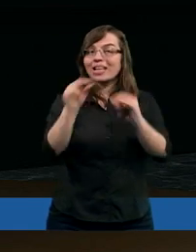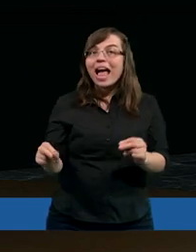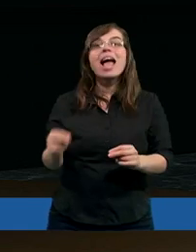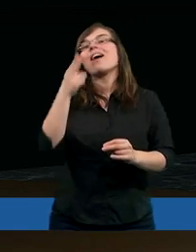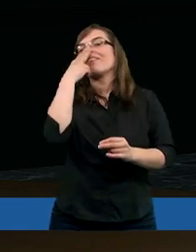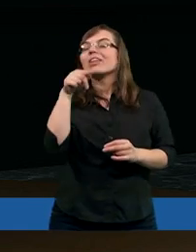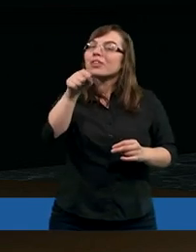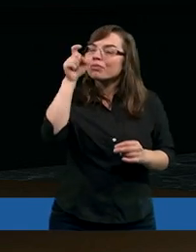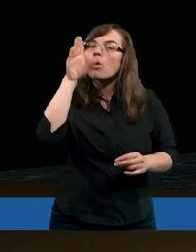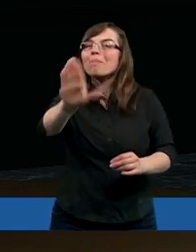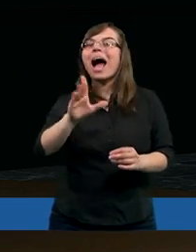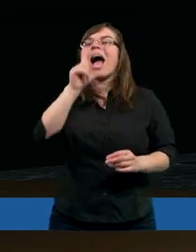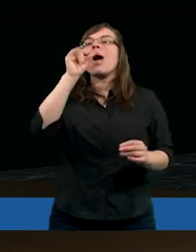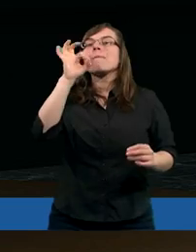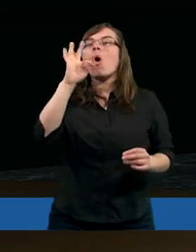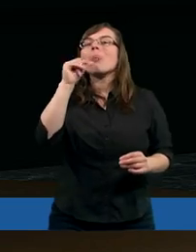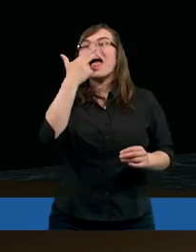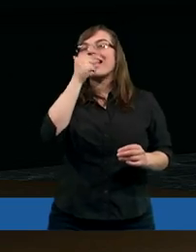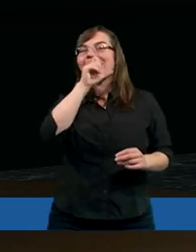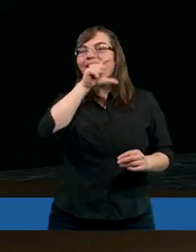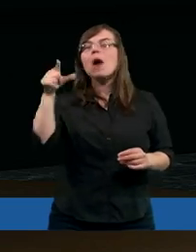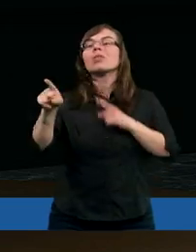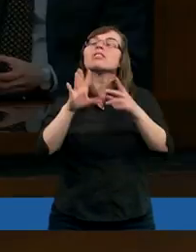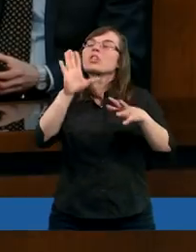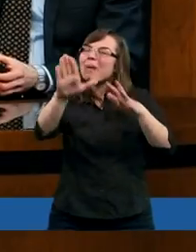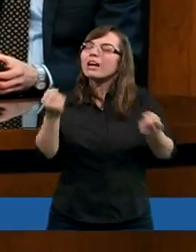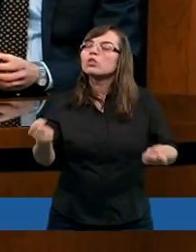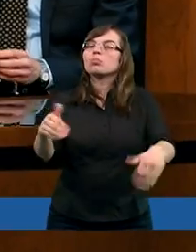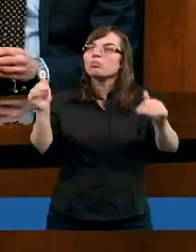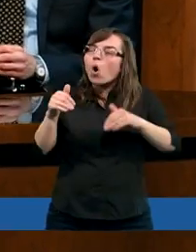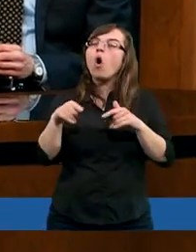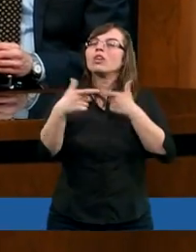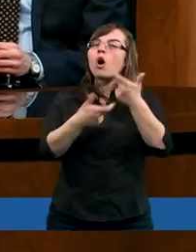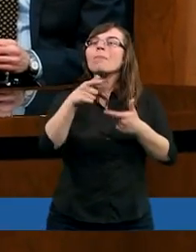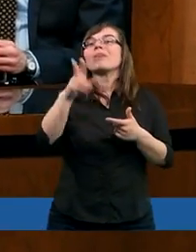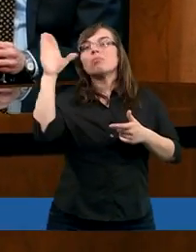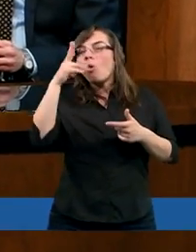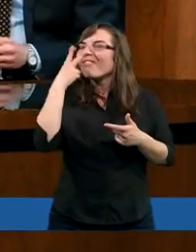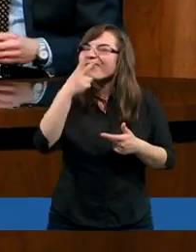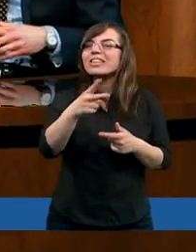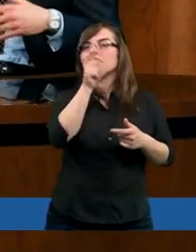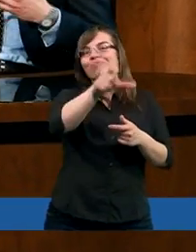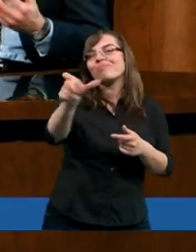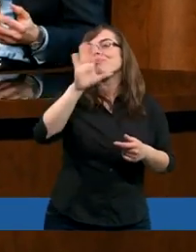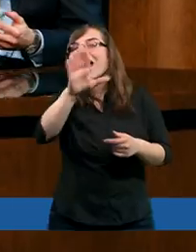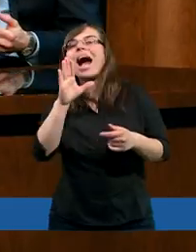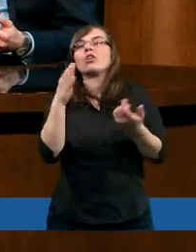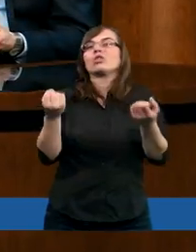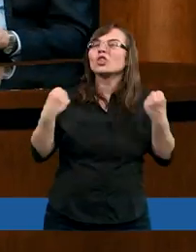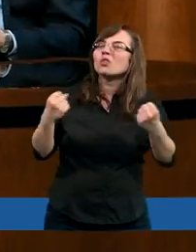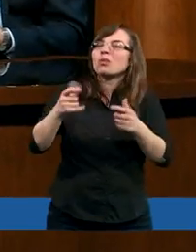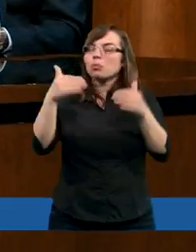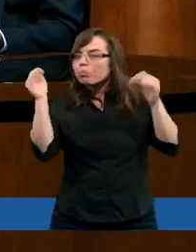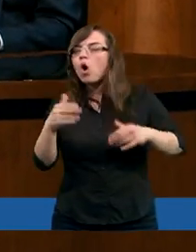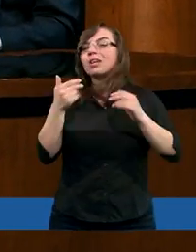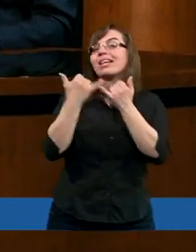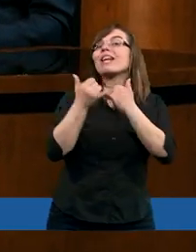po prostu widzi ten potencjał, jaki on może mieć, kiedy właśnie pójdzie z Bogiem. I Pan Bóg właśnie widzi w nas ten potencjał, kim my możemy się stać, kiedy